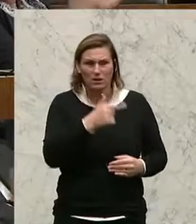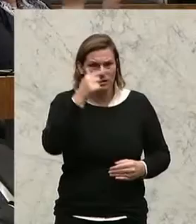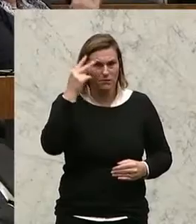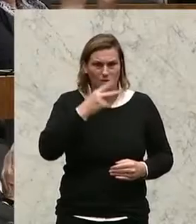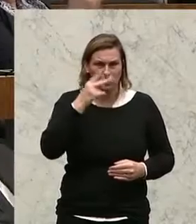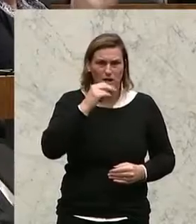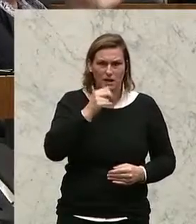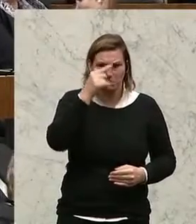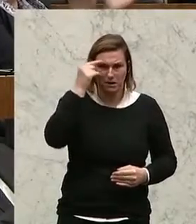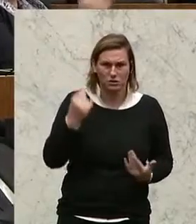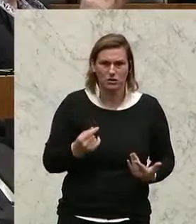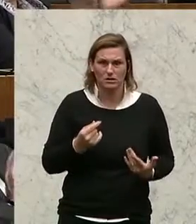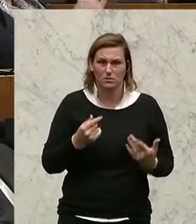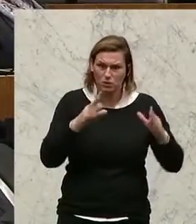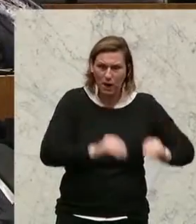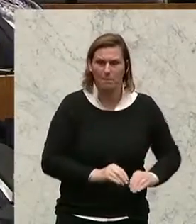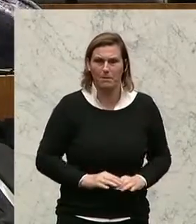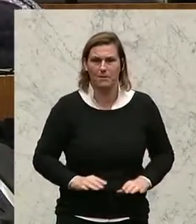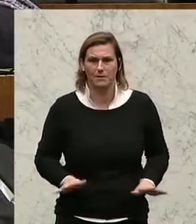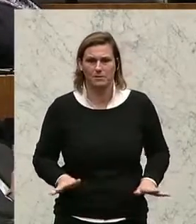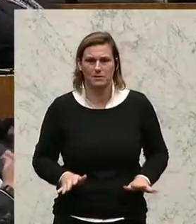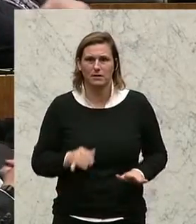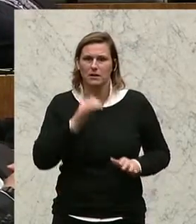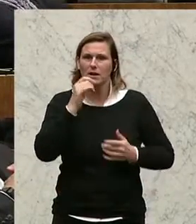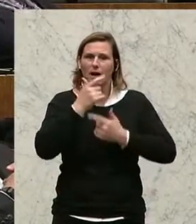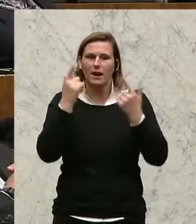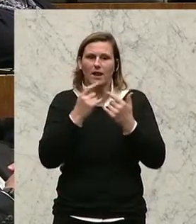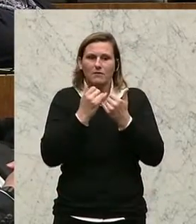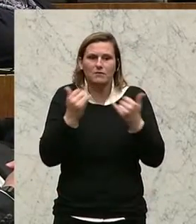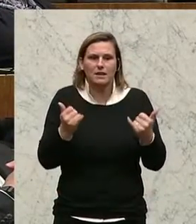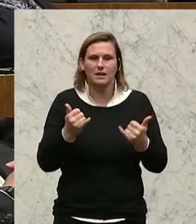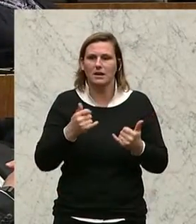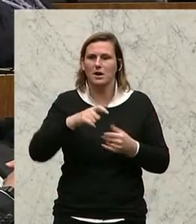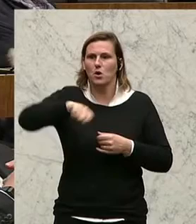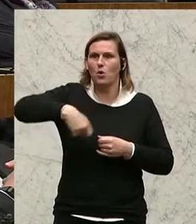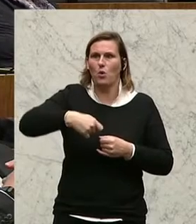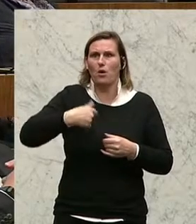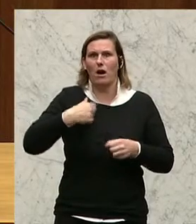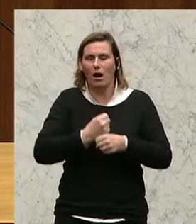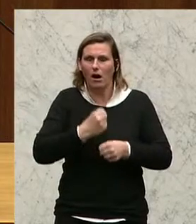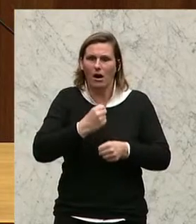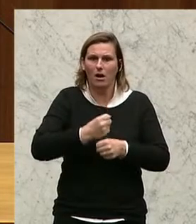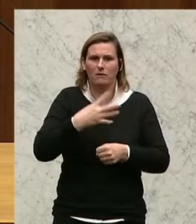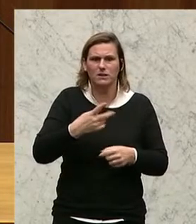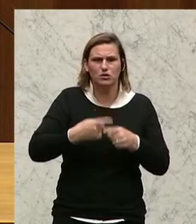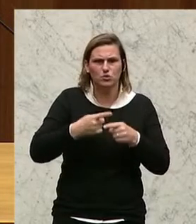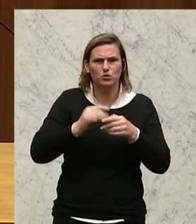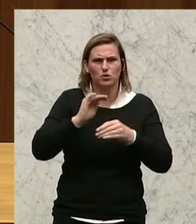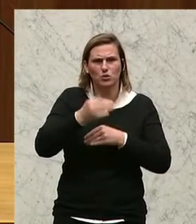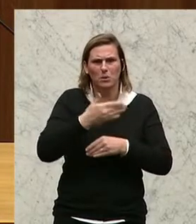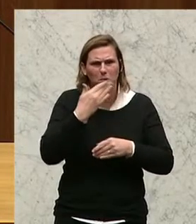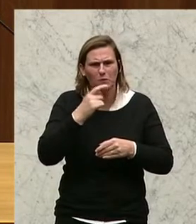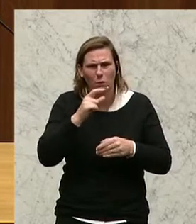abgestellt. Es ist doch nicht erklärbar, irgendjemandem, der als Koch hier 40 Stunden und länger arbeitet, der kein